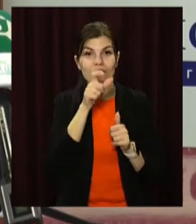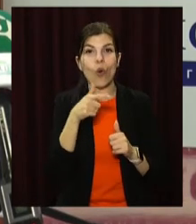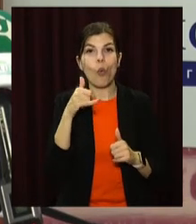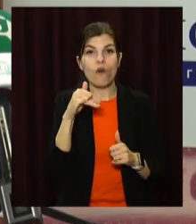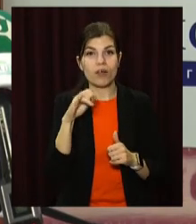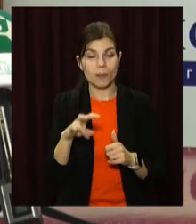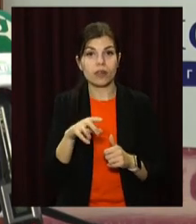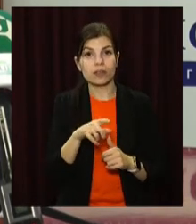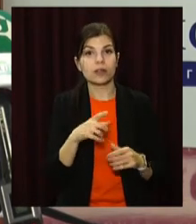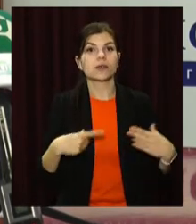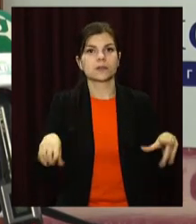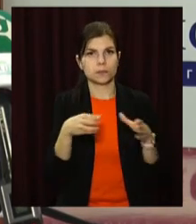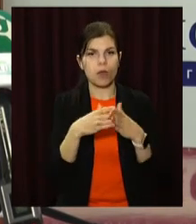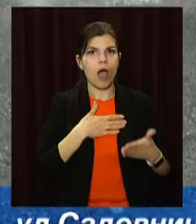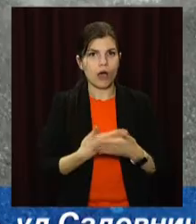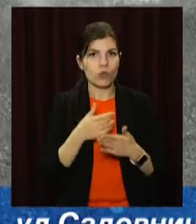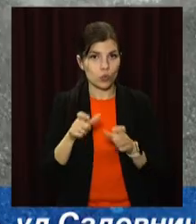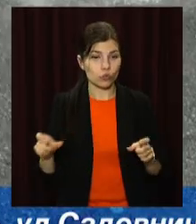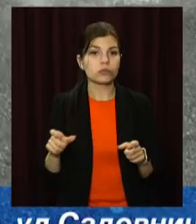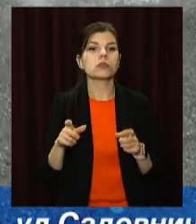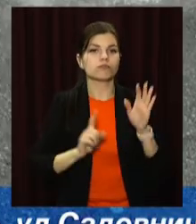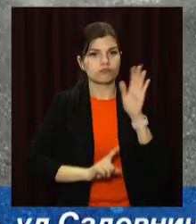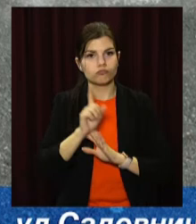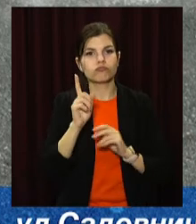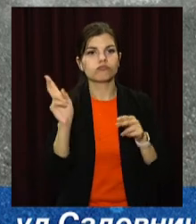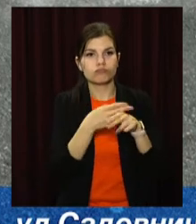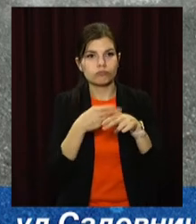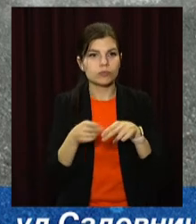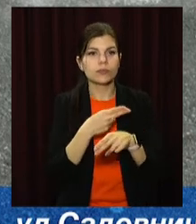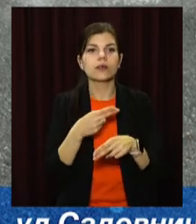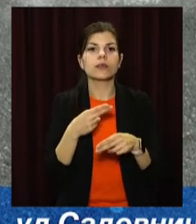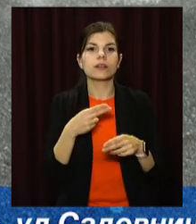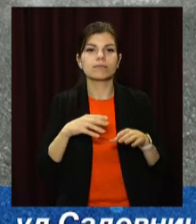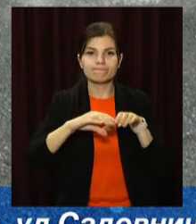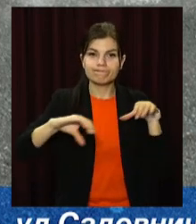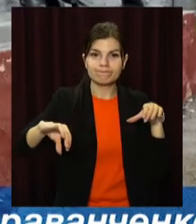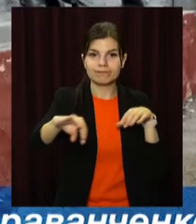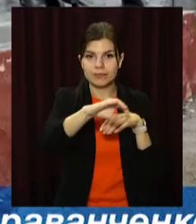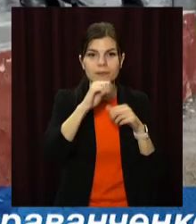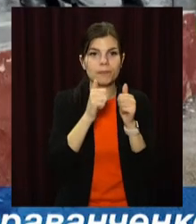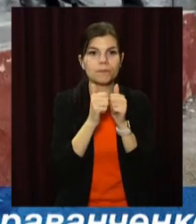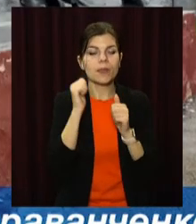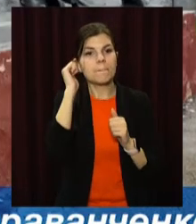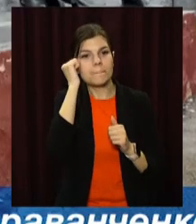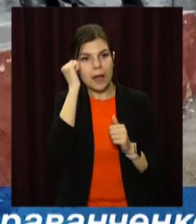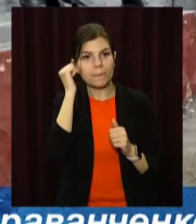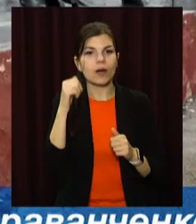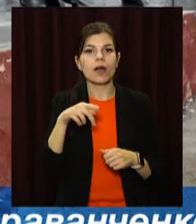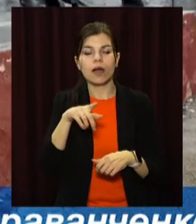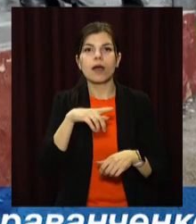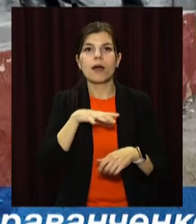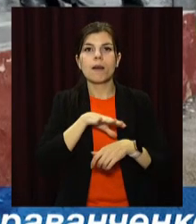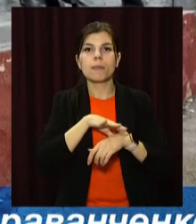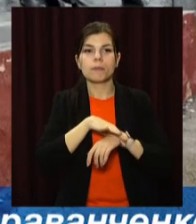тижня партійці разом з місцевими активістами почали відновлювати стелу та наводити лад біля меморіалу «Братська могила» у Павлограді.